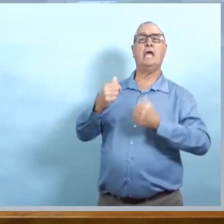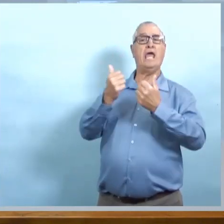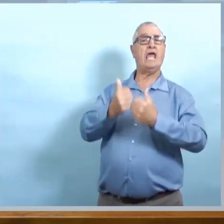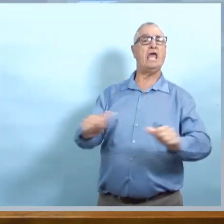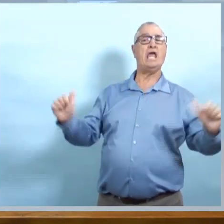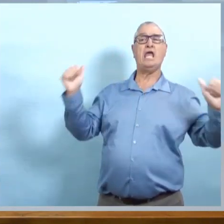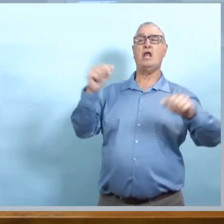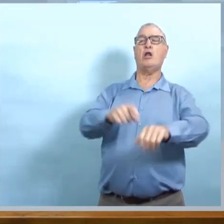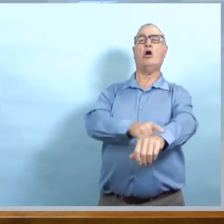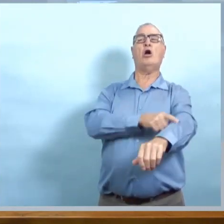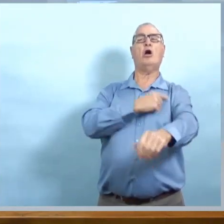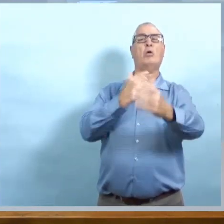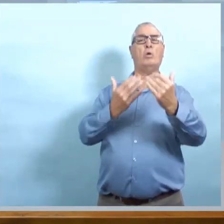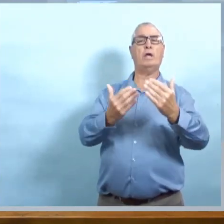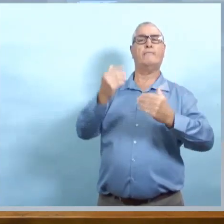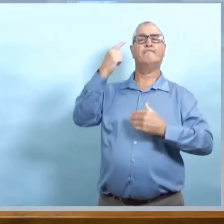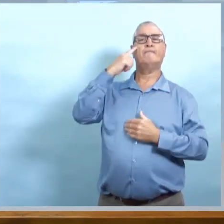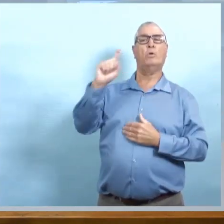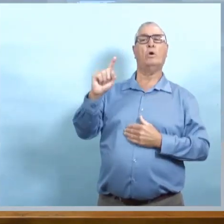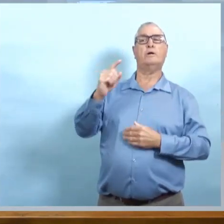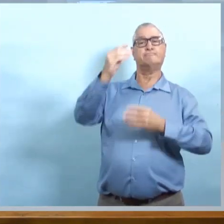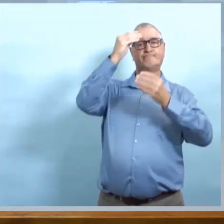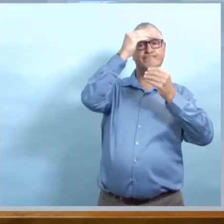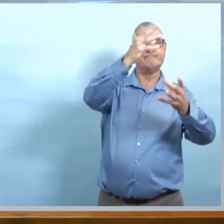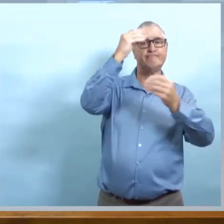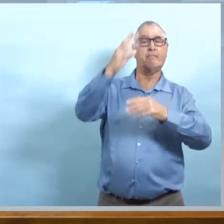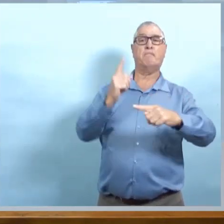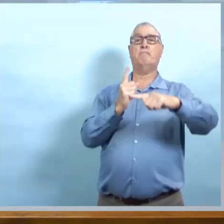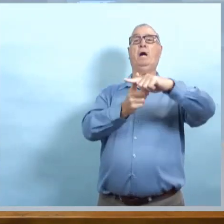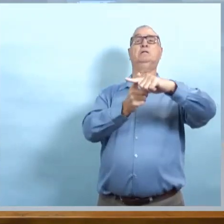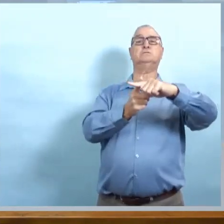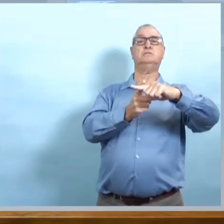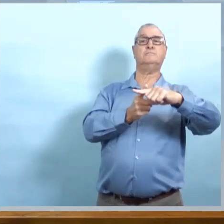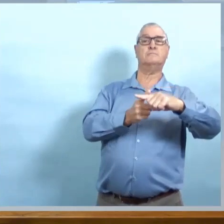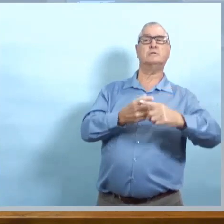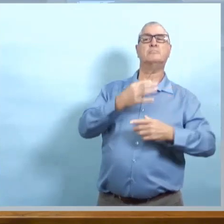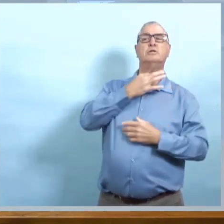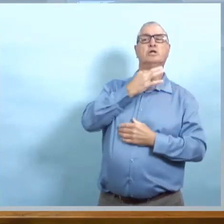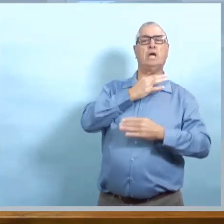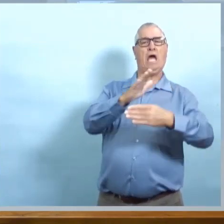à Winnipeg, où nous espérons avoir de nouveaux sites de dépistage.